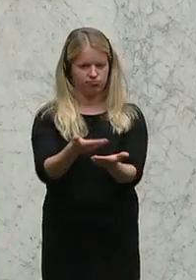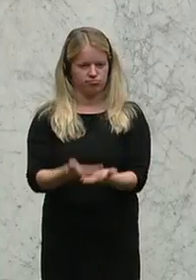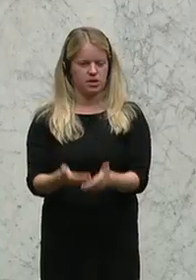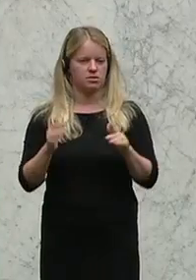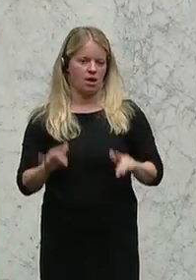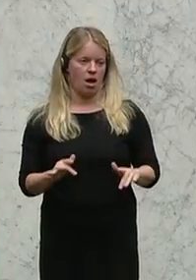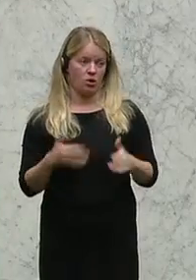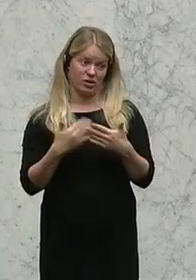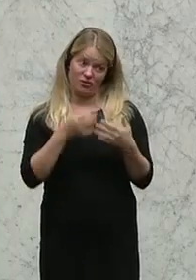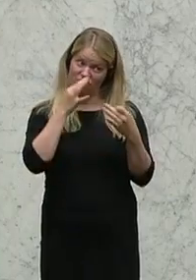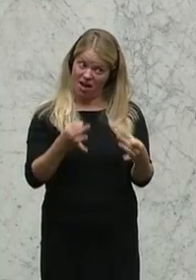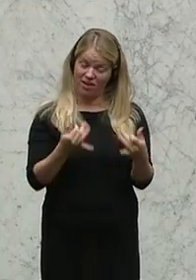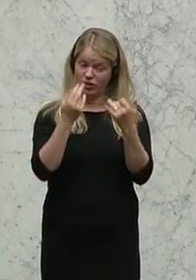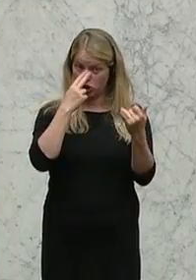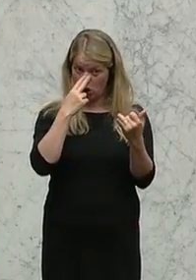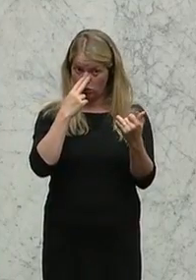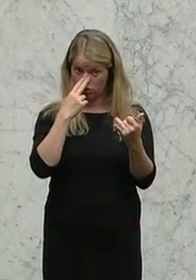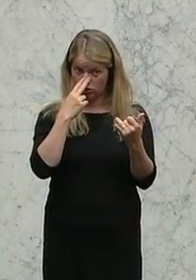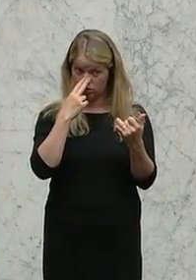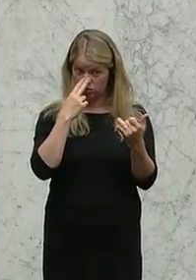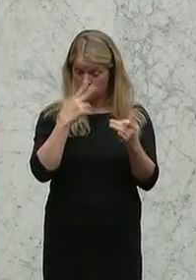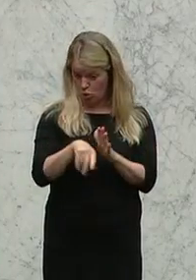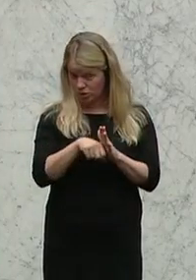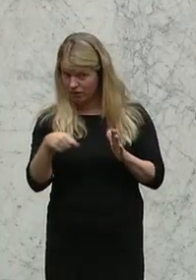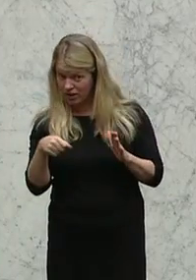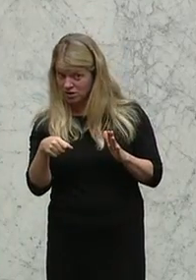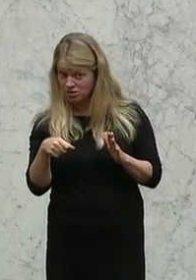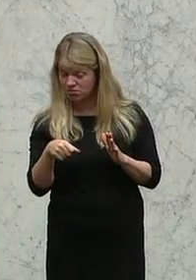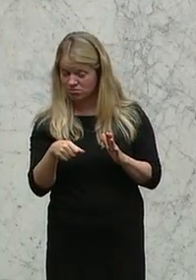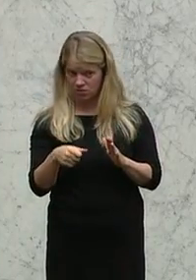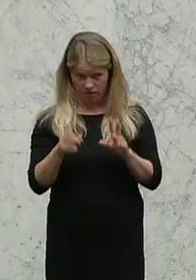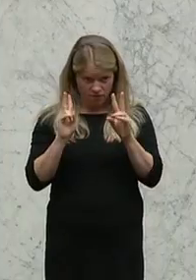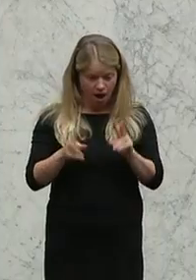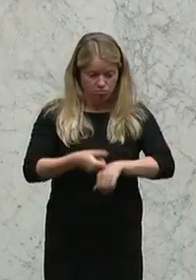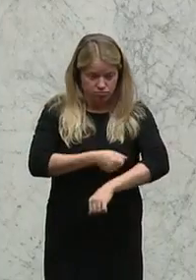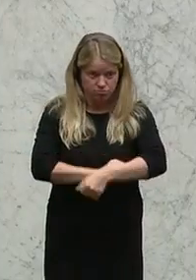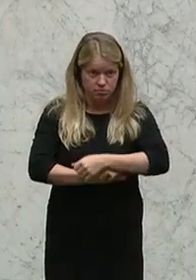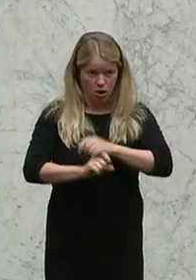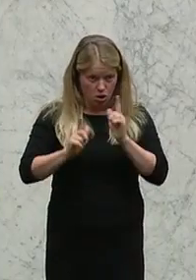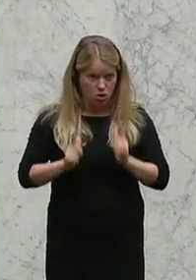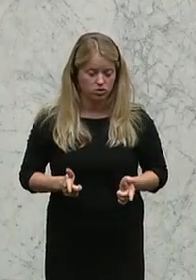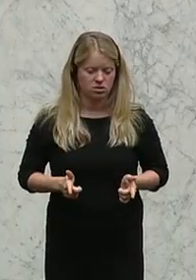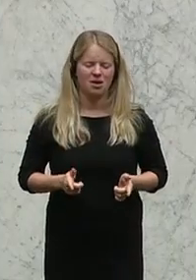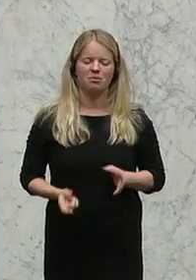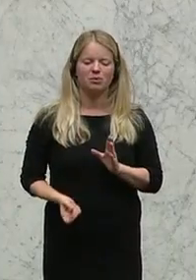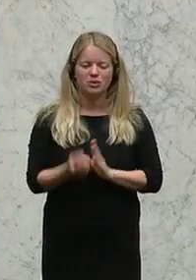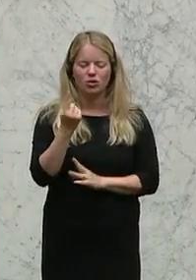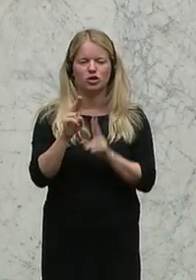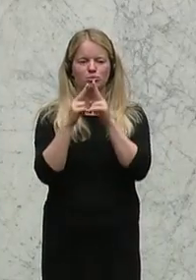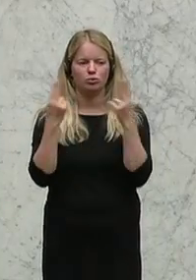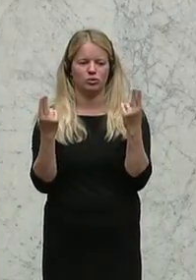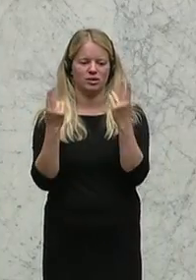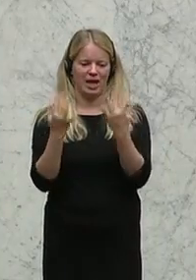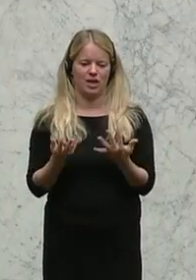Die Frage ist, wie konsequent wird das angegangen? Und ich glaube, gerade die Debatte um den Bundesrechnungsabschluss 2015